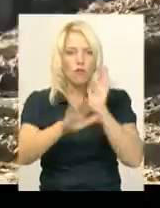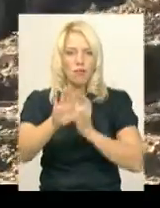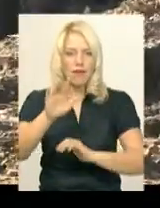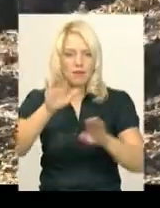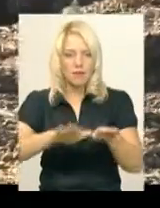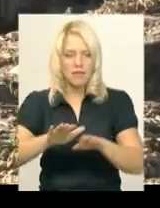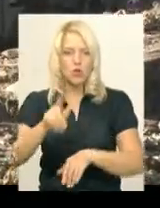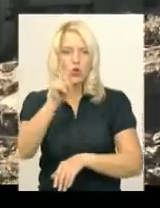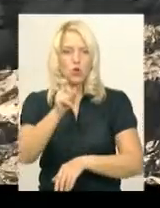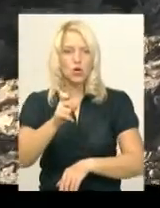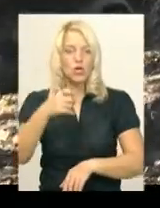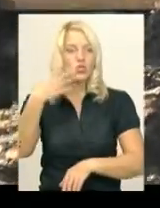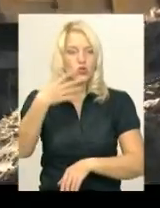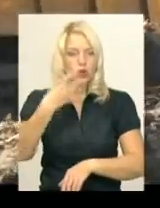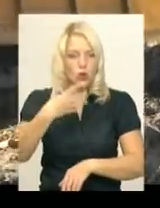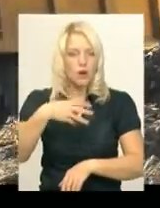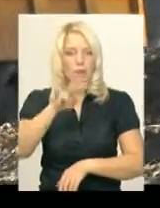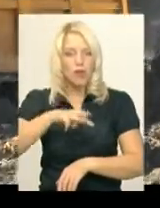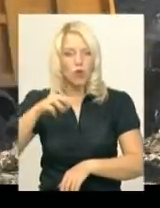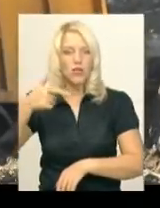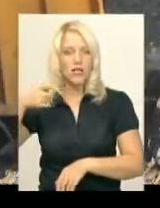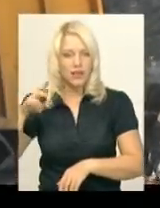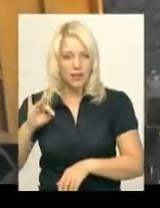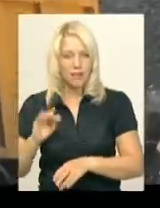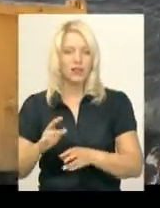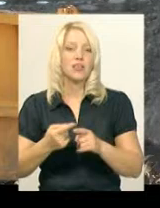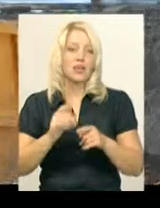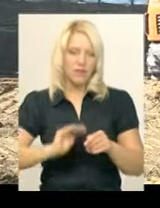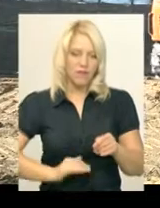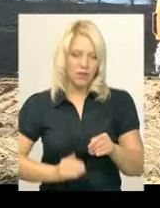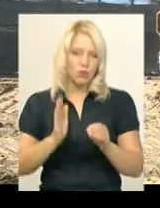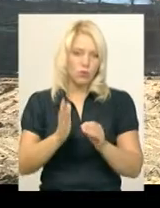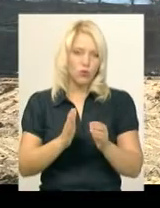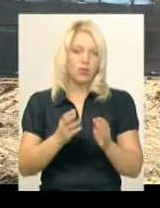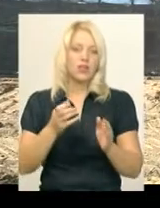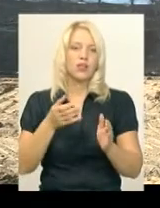мільйонів гривень, які виділили на будівництво, підрядник планує освоїти до кінця року.